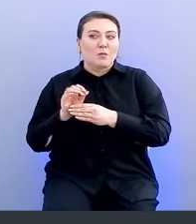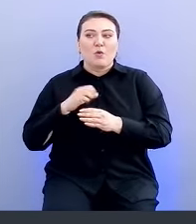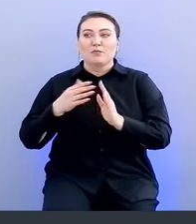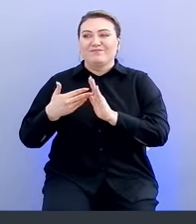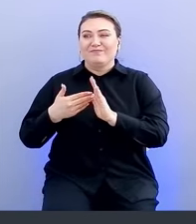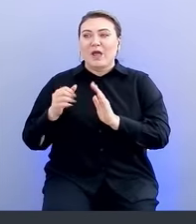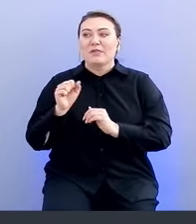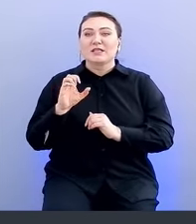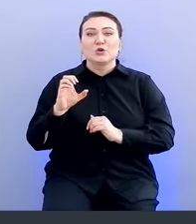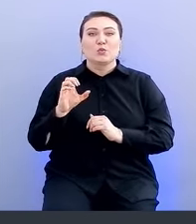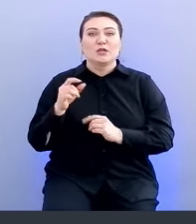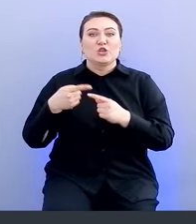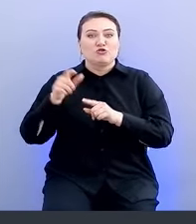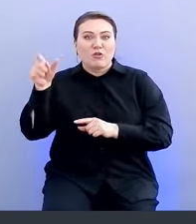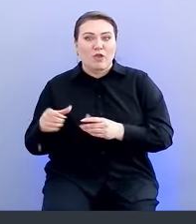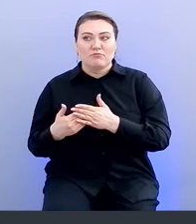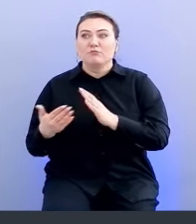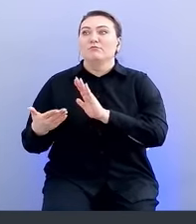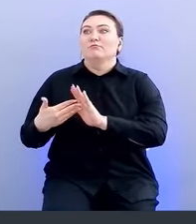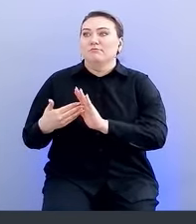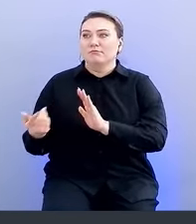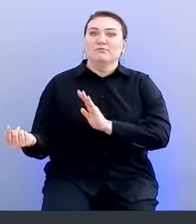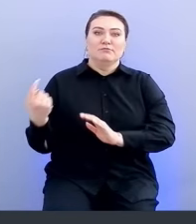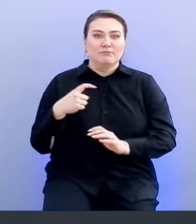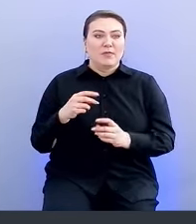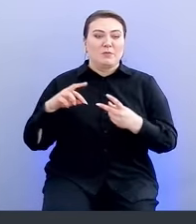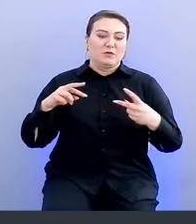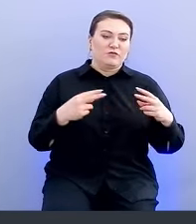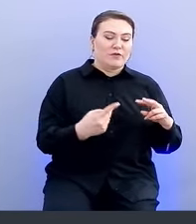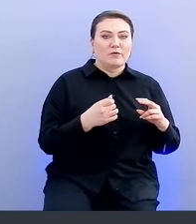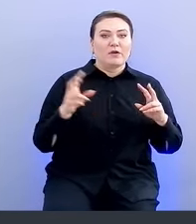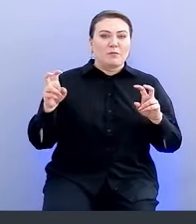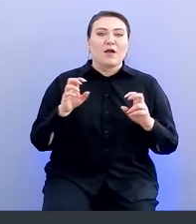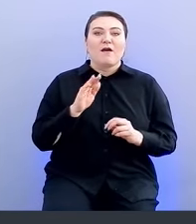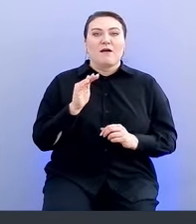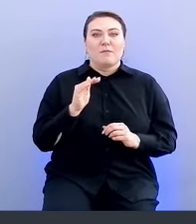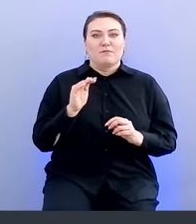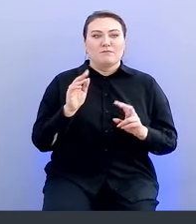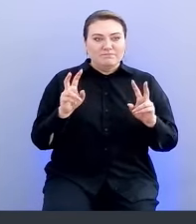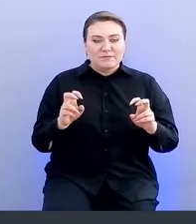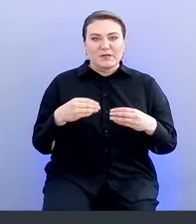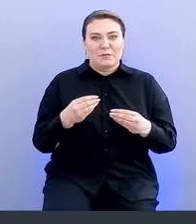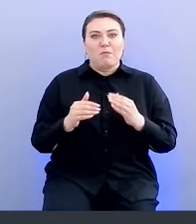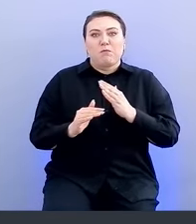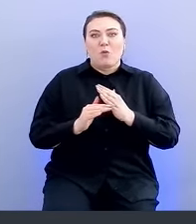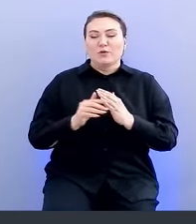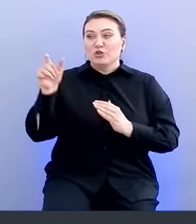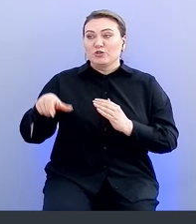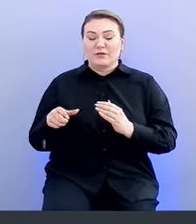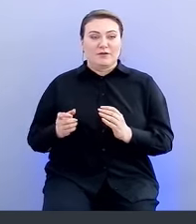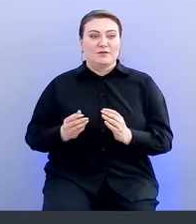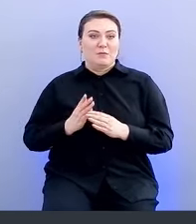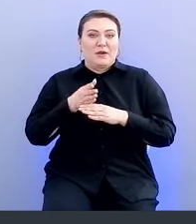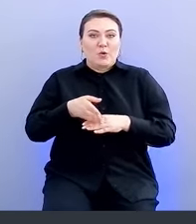инженера, да, просто позвать на помощь, и к вам придут перевести фандинг статус помощь, инженер придет, ворвется там,